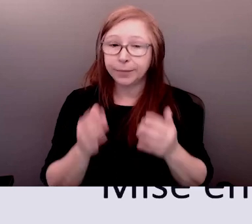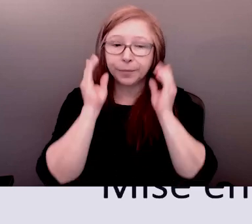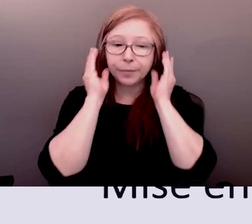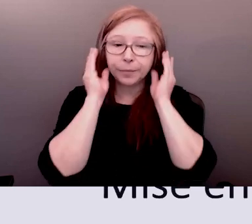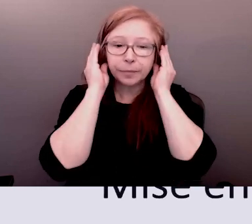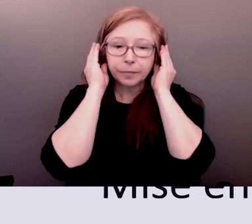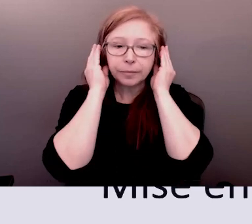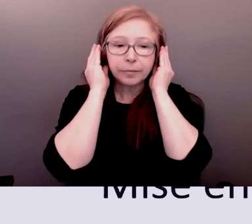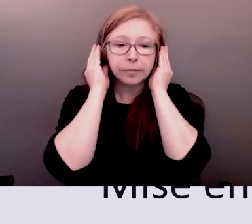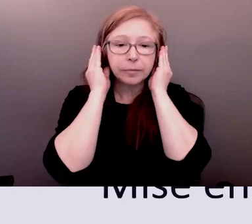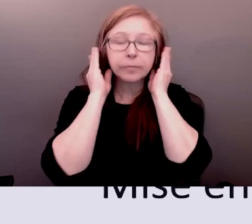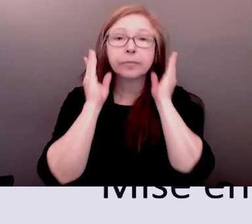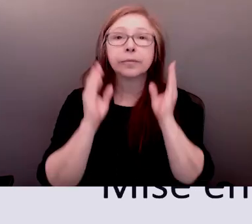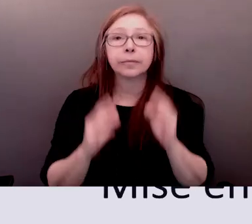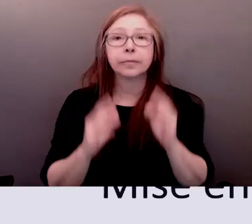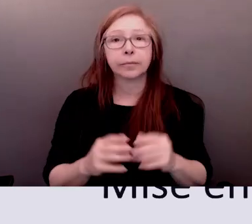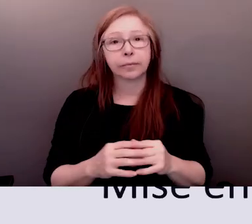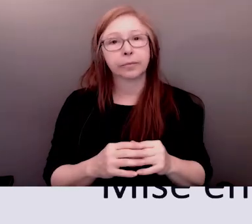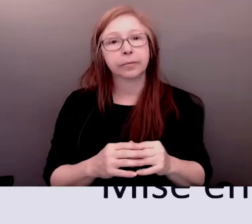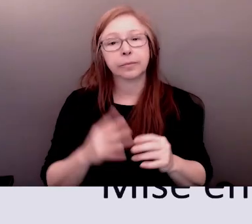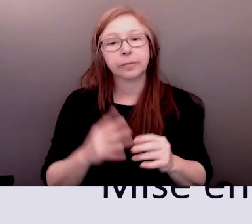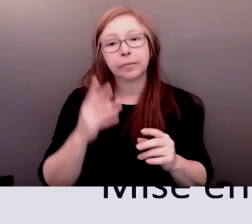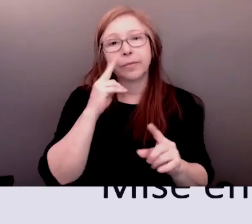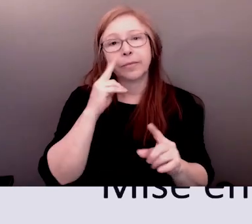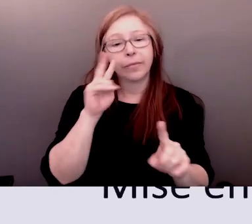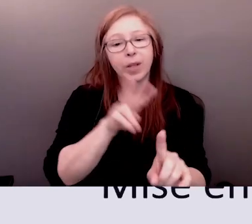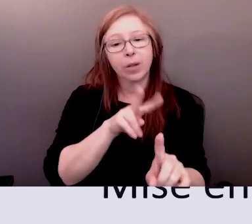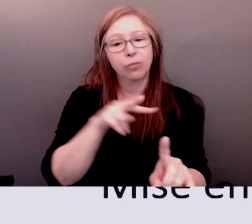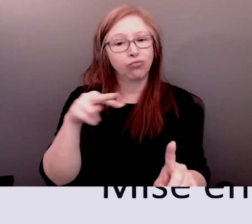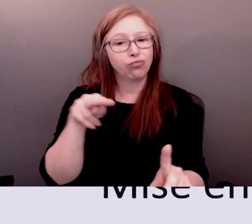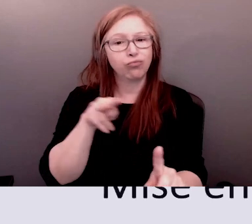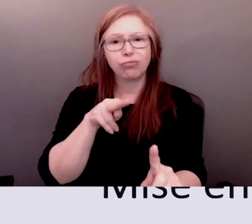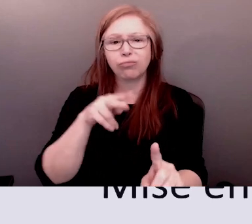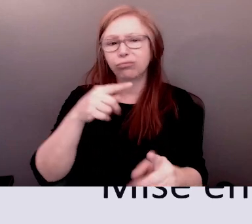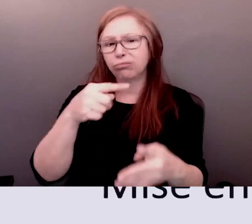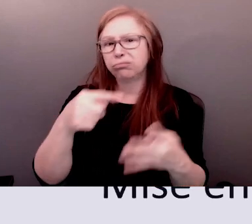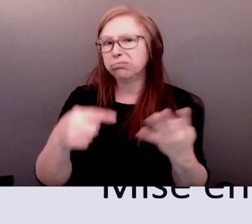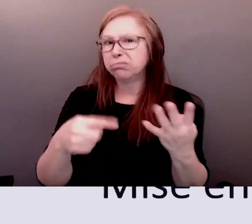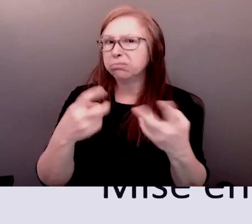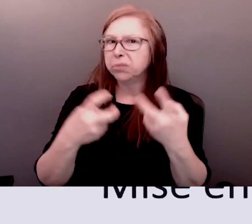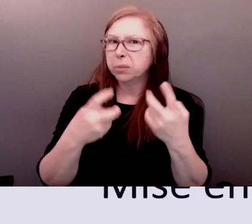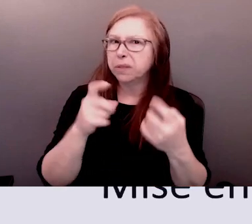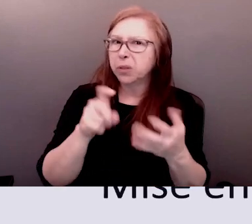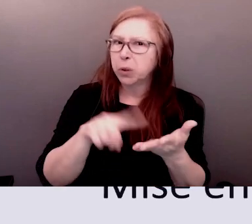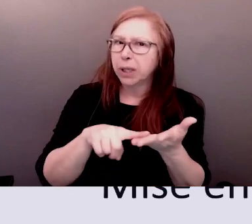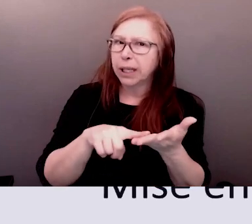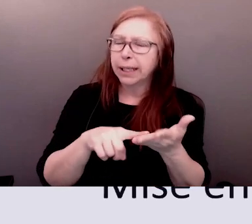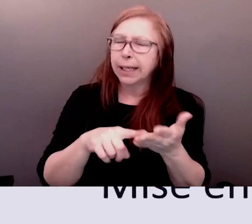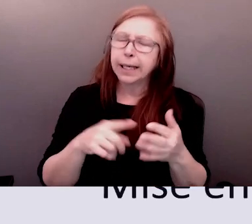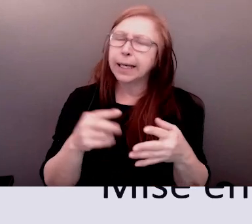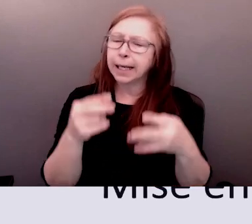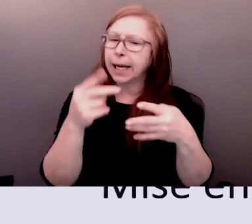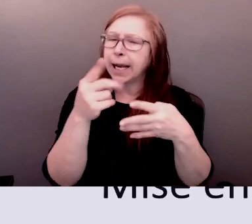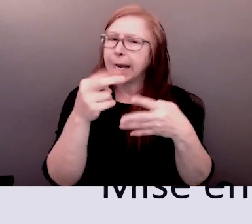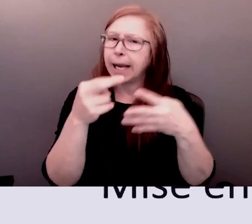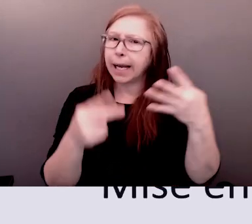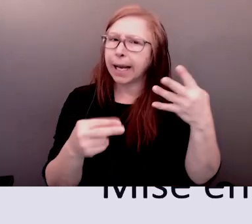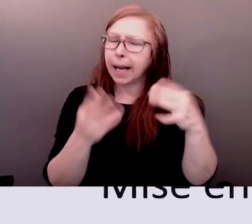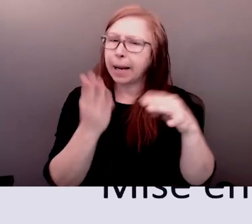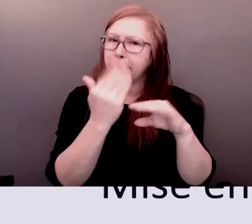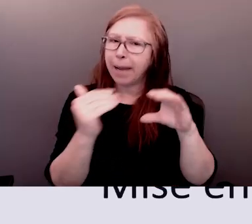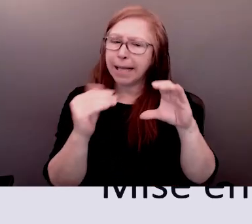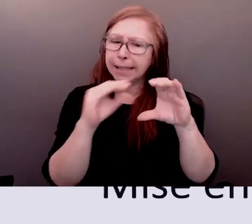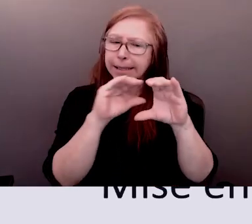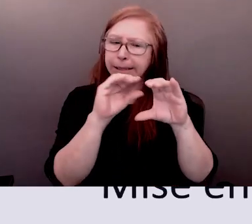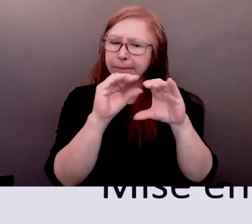notez les lancers suivants dans le rapport donc les recommandations visent à privilégier les populations présentant les besoins les plus